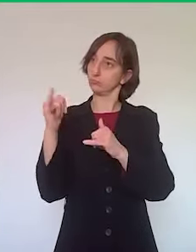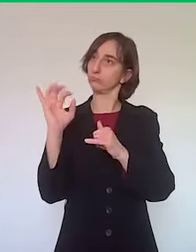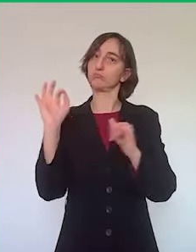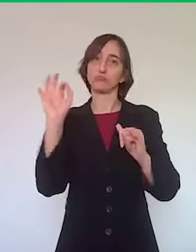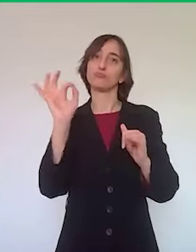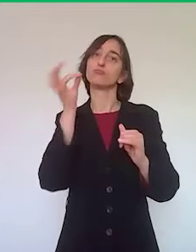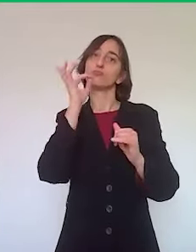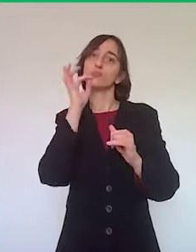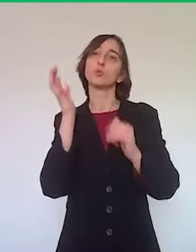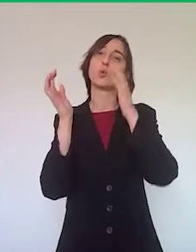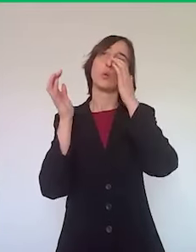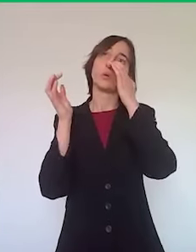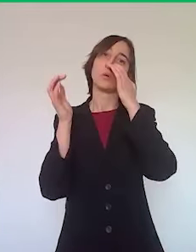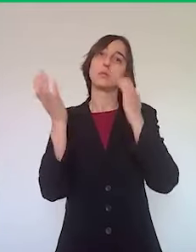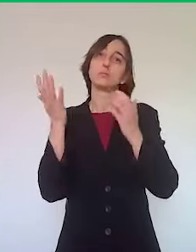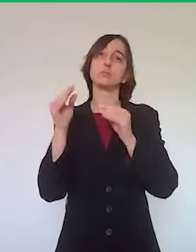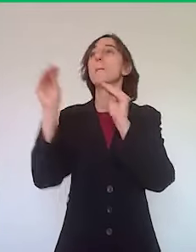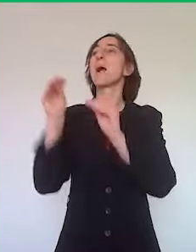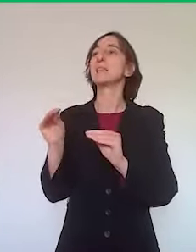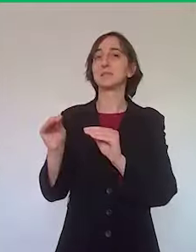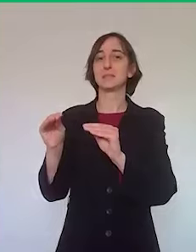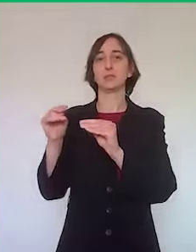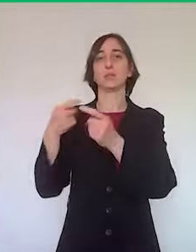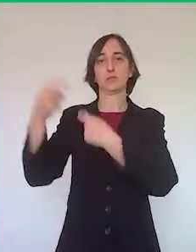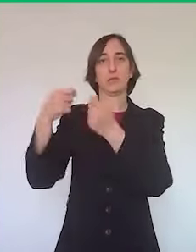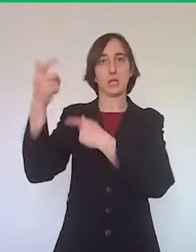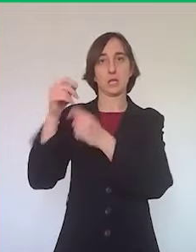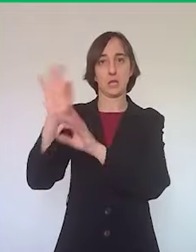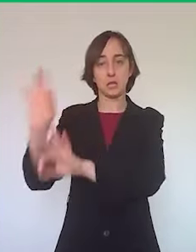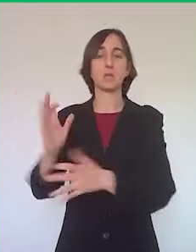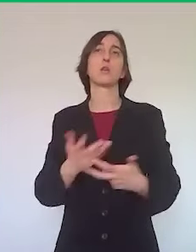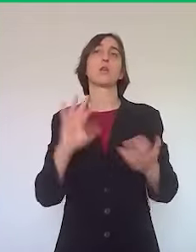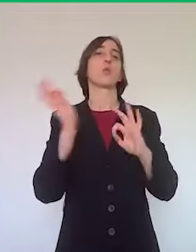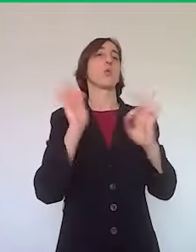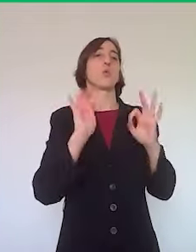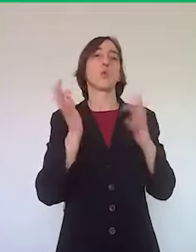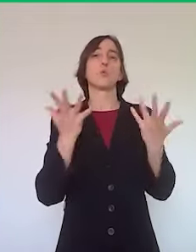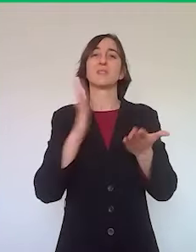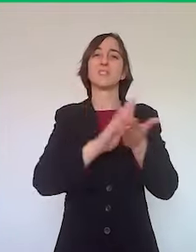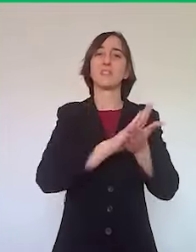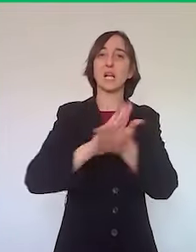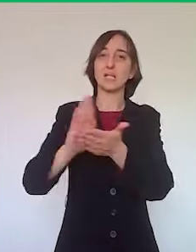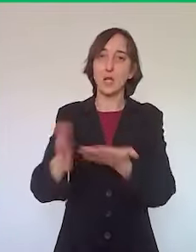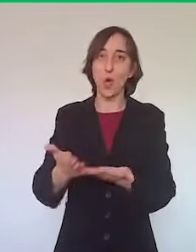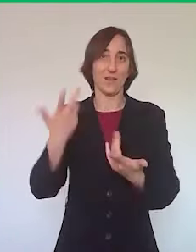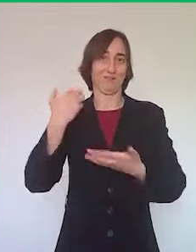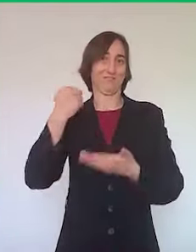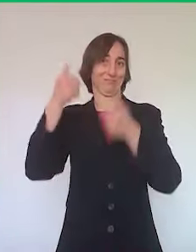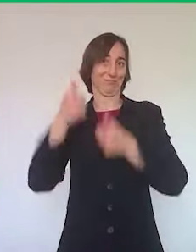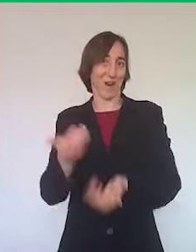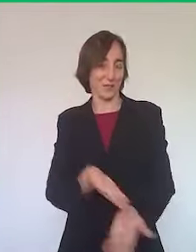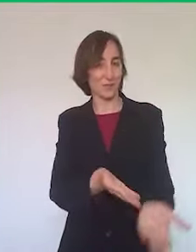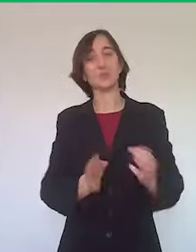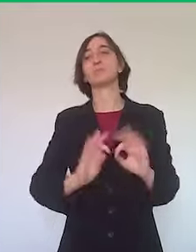produttivo per sanificare e fare alcune piccole manutenzioni indispensabili, diamo la possibilità intanto di far